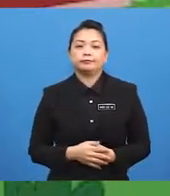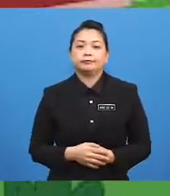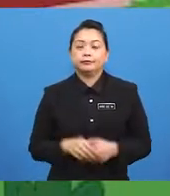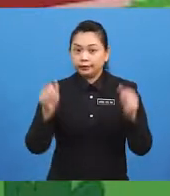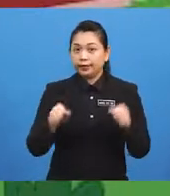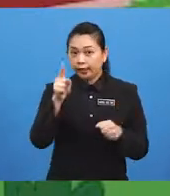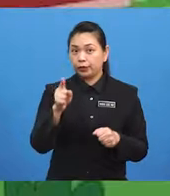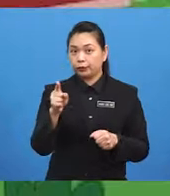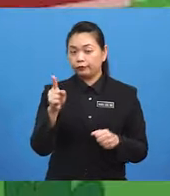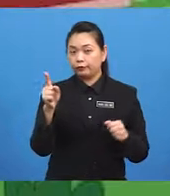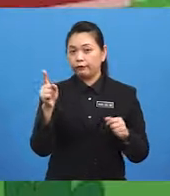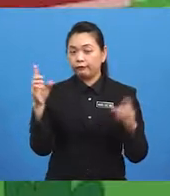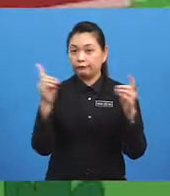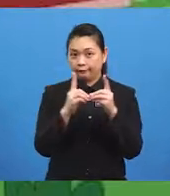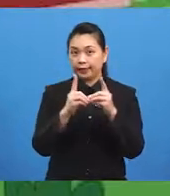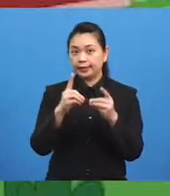Can you find it?